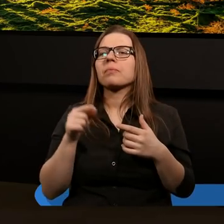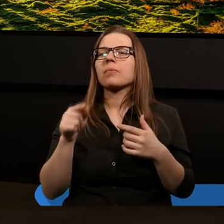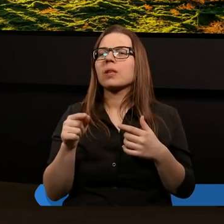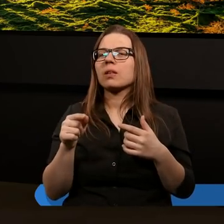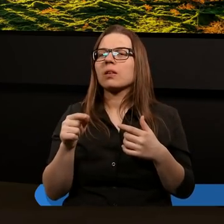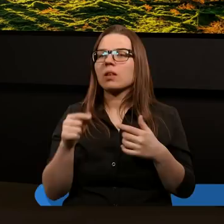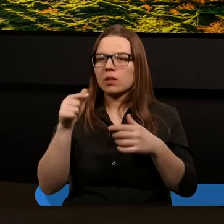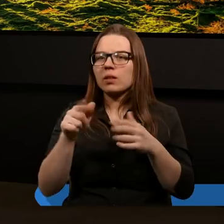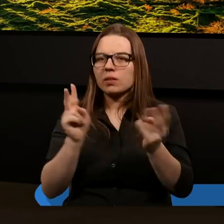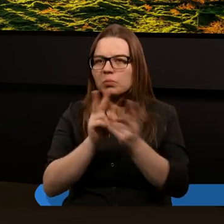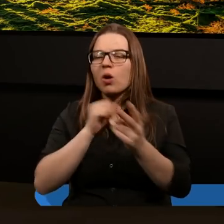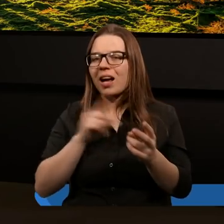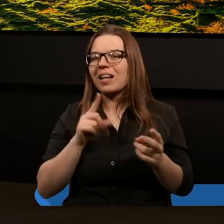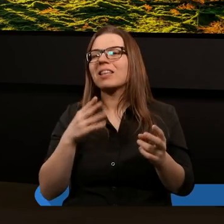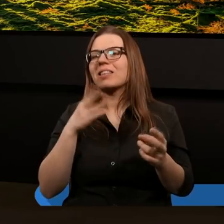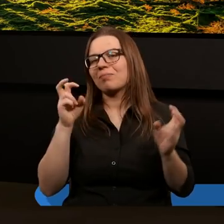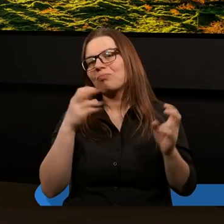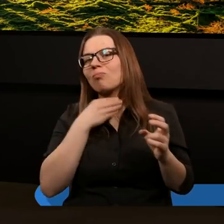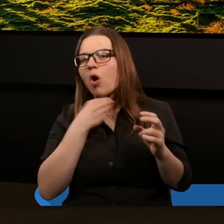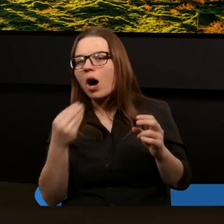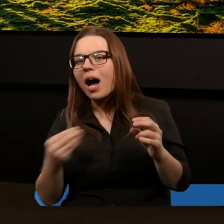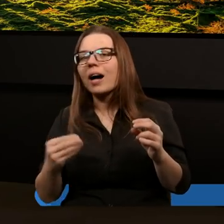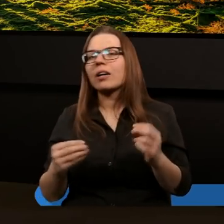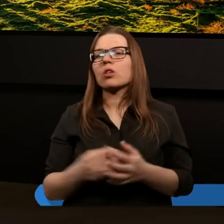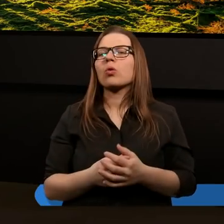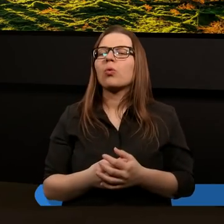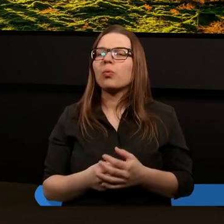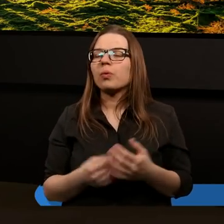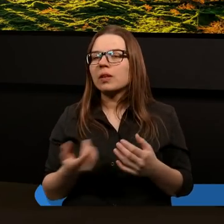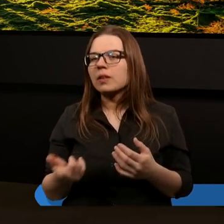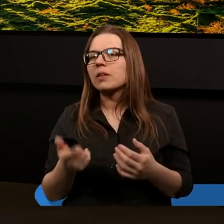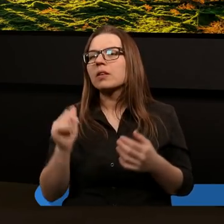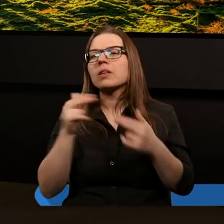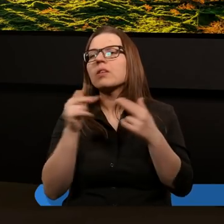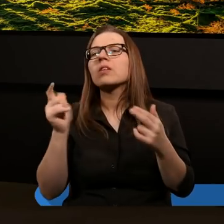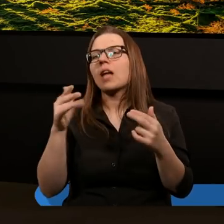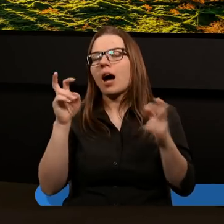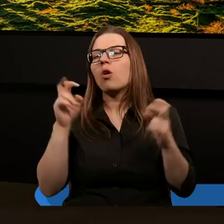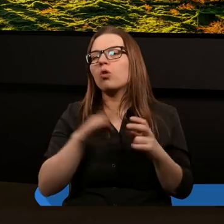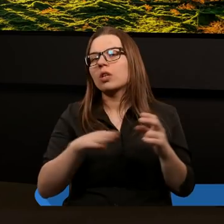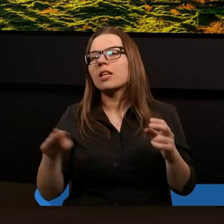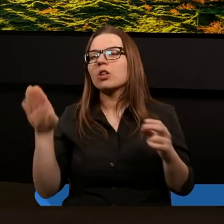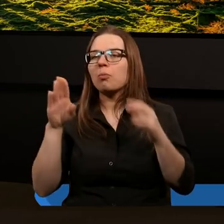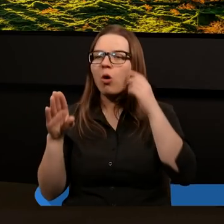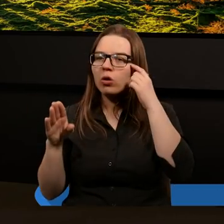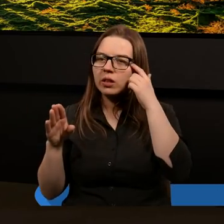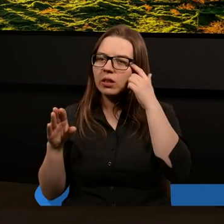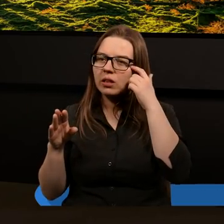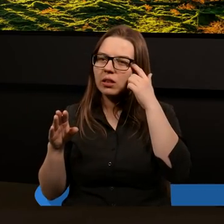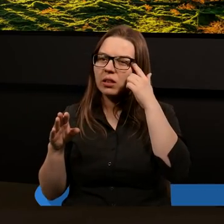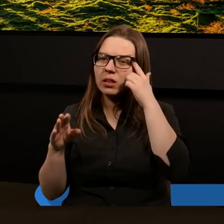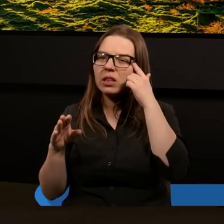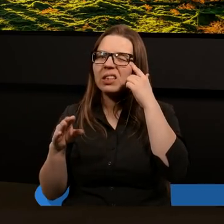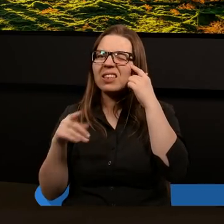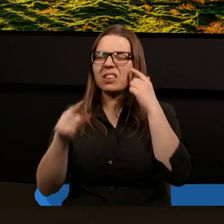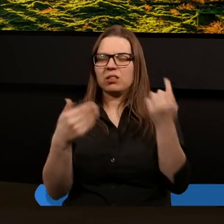cudz spotkali się z pogardą, to w niebie są cenieni jako dzieci Boże. To